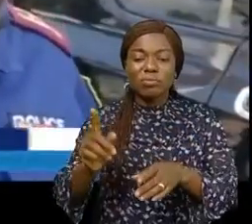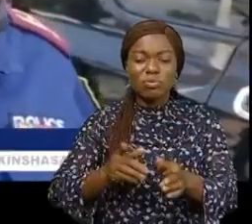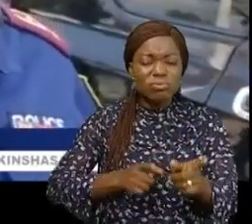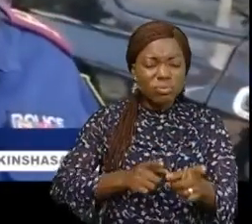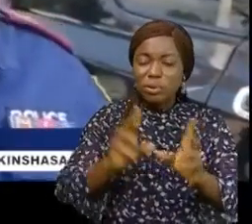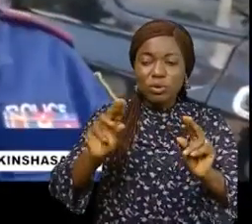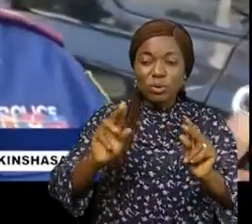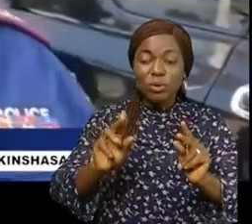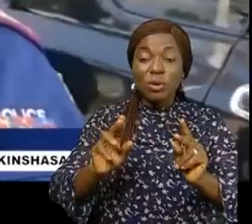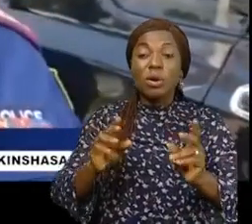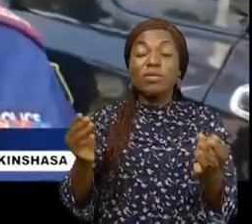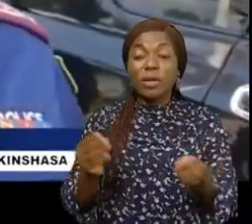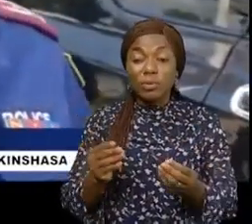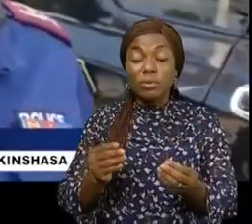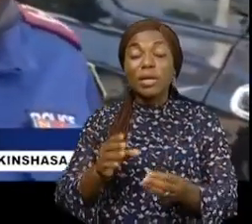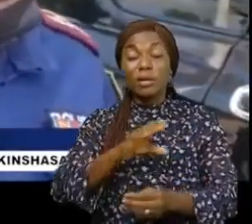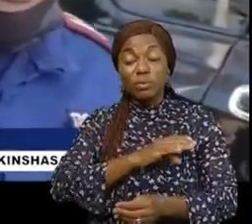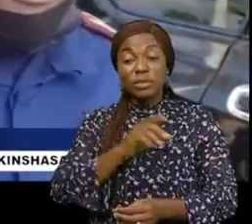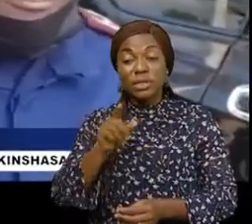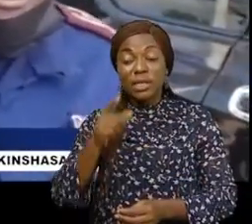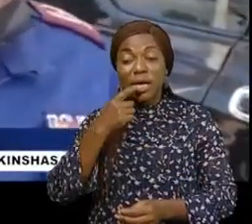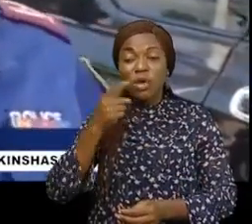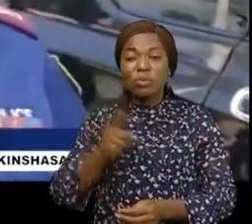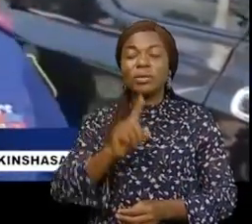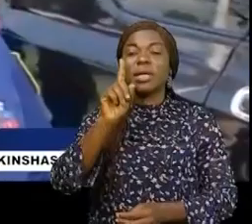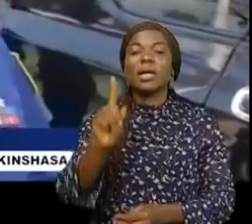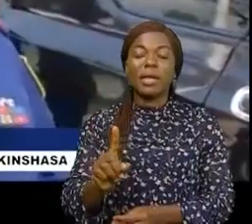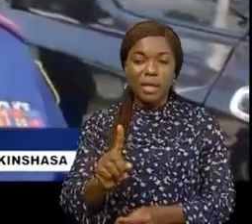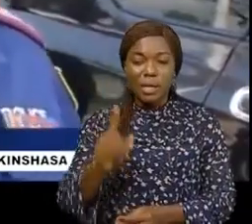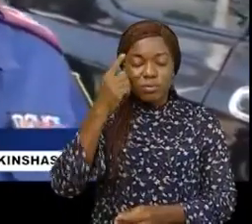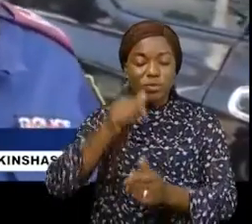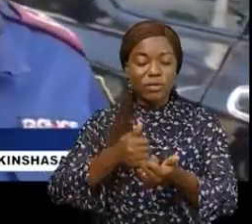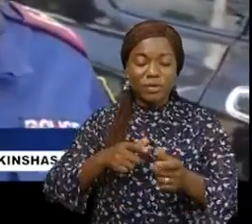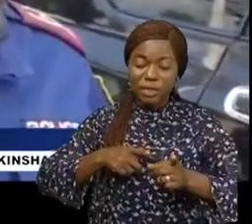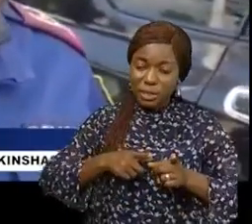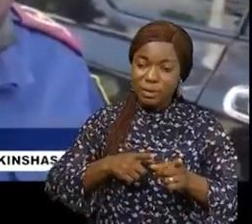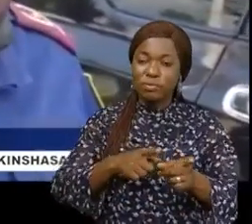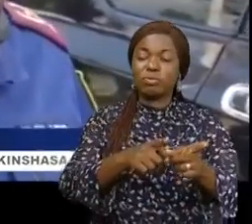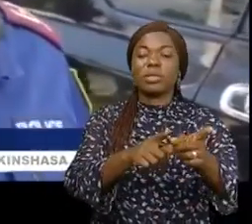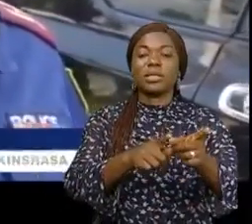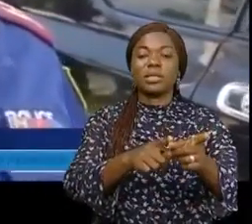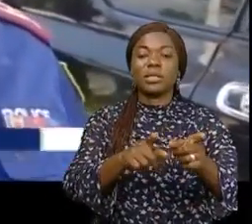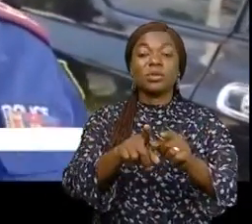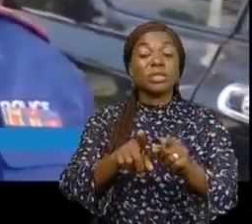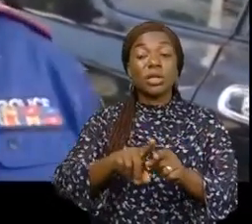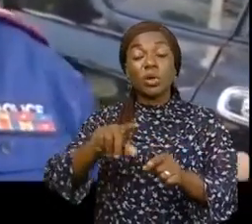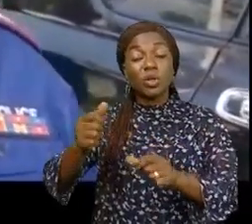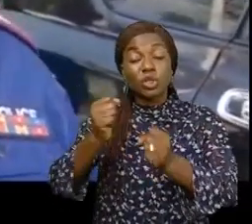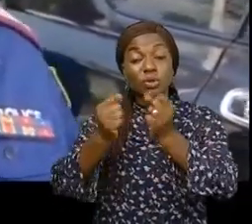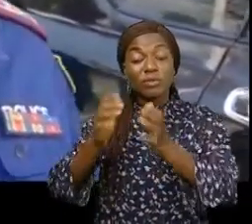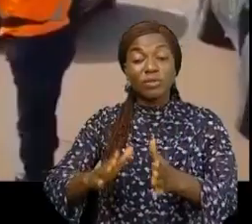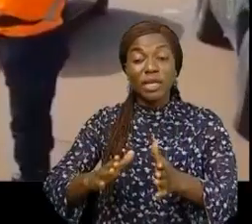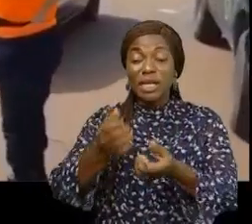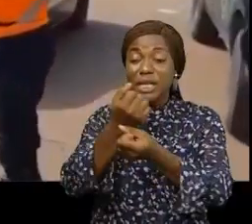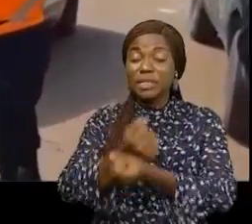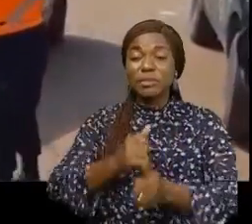fort pour tous ces unités tous ces chauffards ces voyous qui sont au volant qui ne respectent pas les codes de la route qui se comportent comme